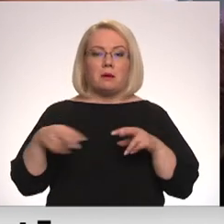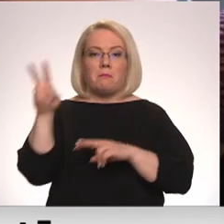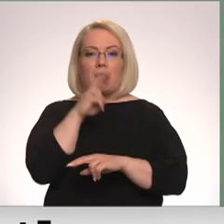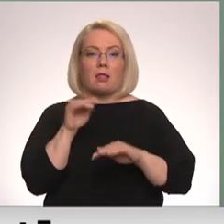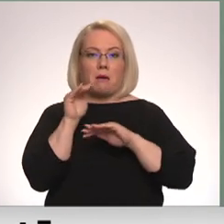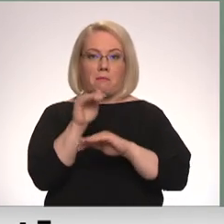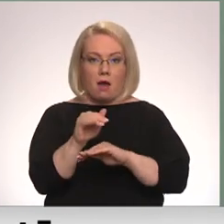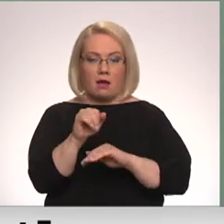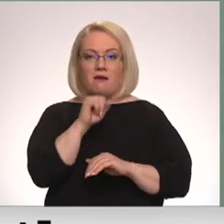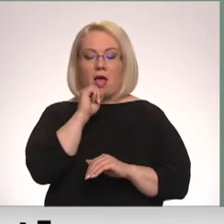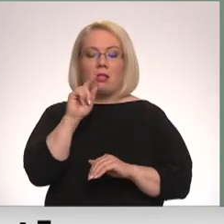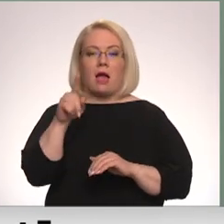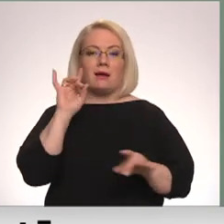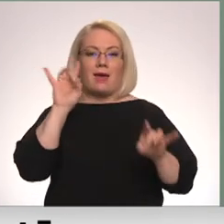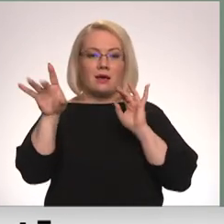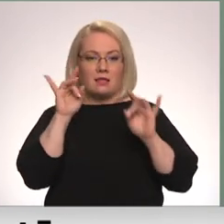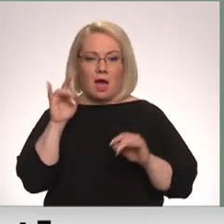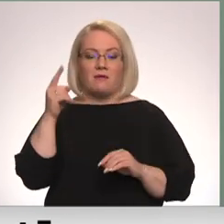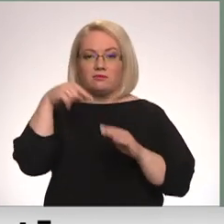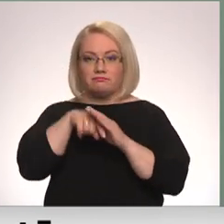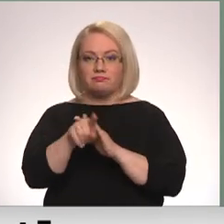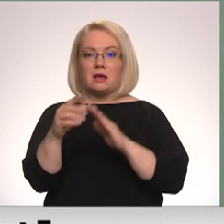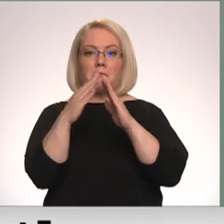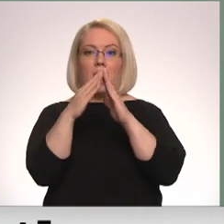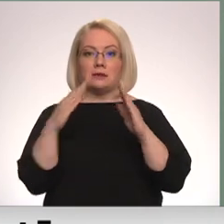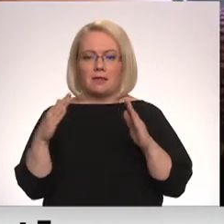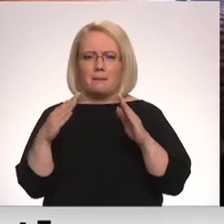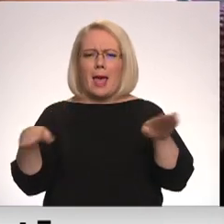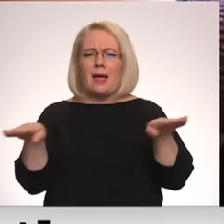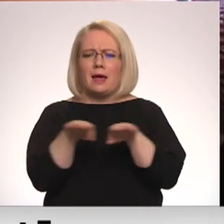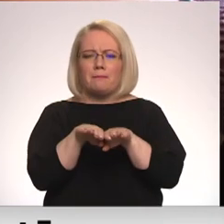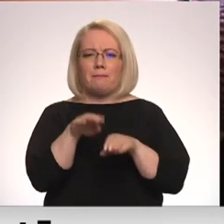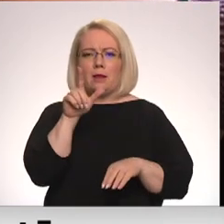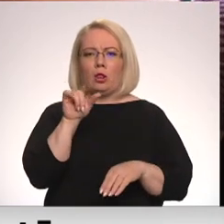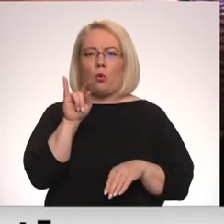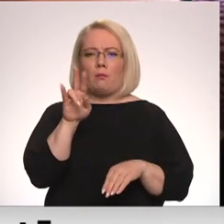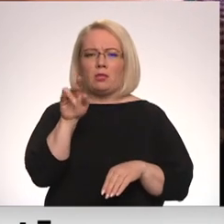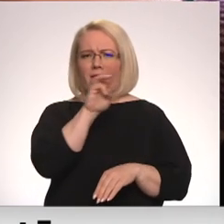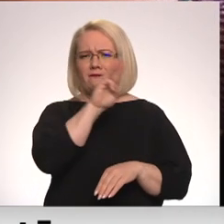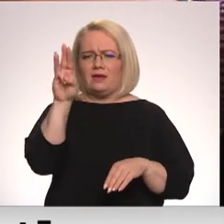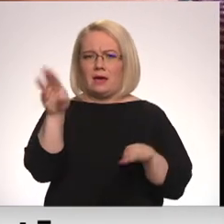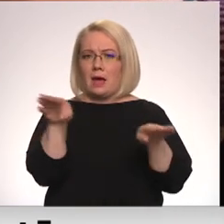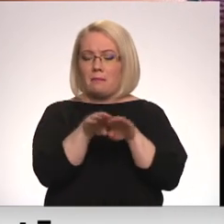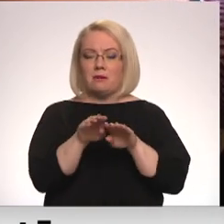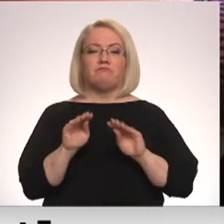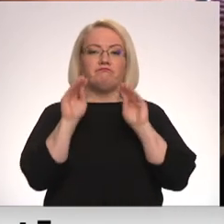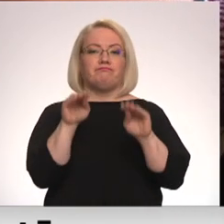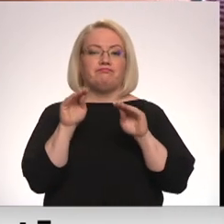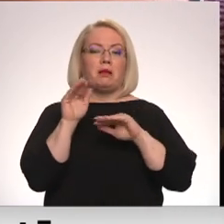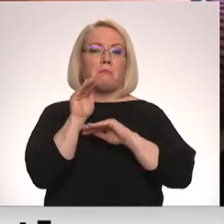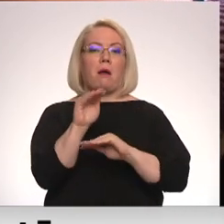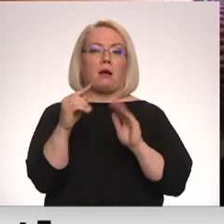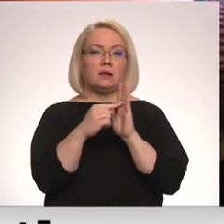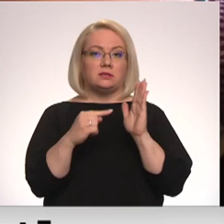Sakojot reklāmas saitē, lietotājs nonāk mājaslapā, kas līdzinās Luminori internetbankai. Ievadot savus bankas datus, tiek dot iespēju